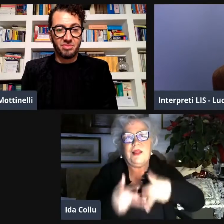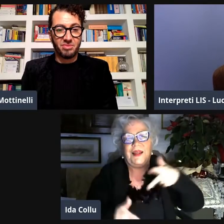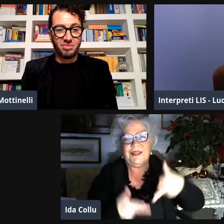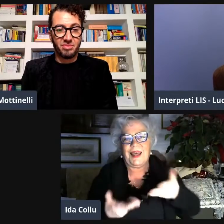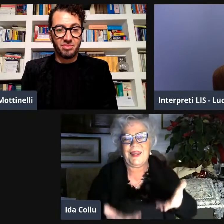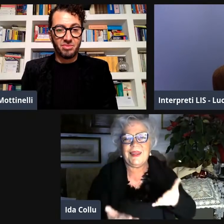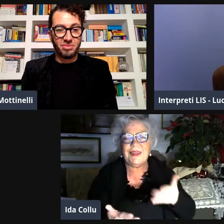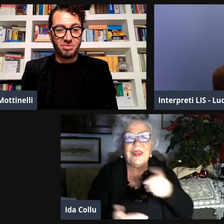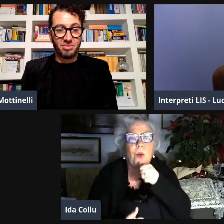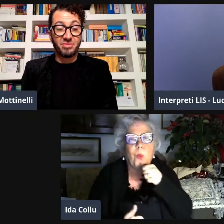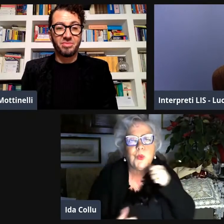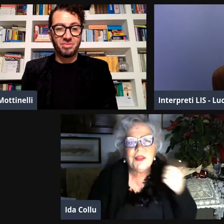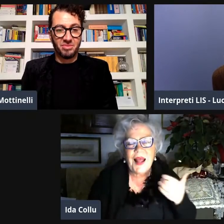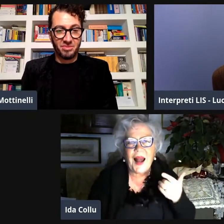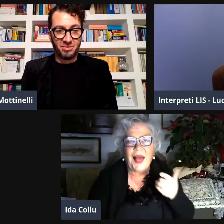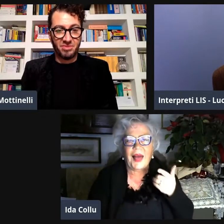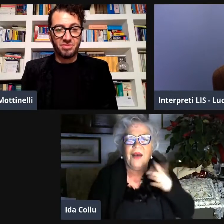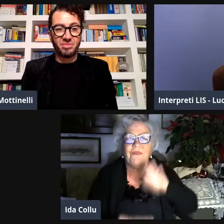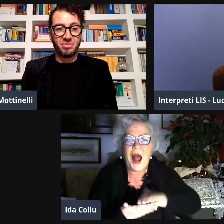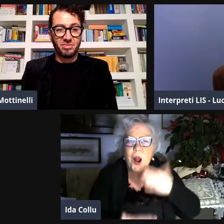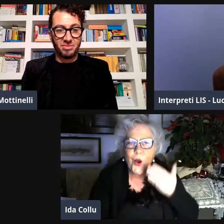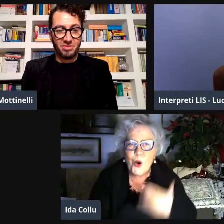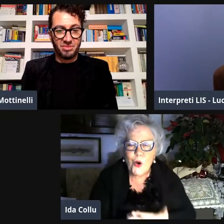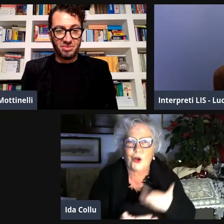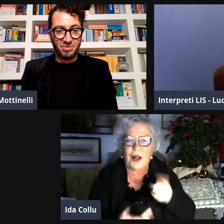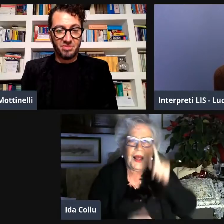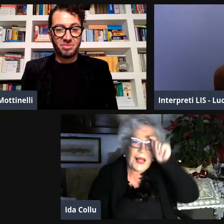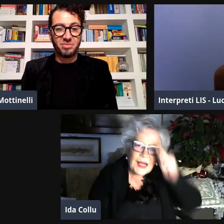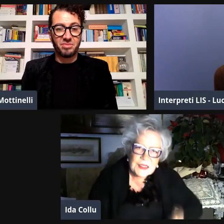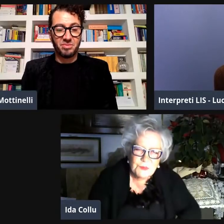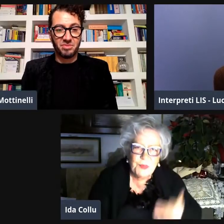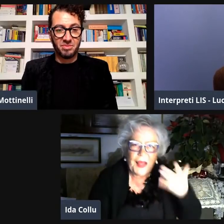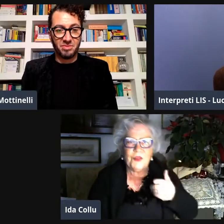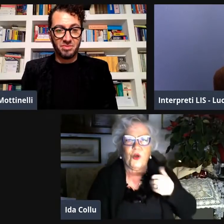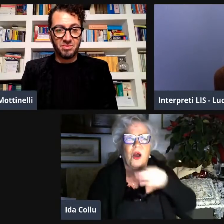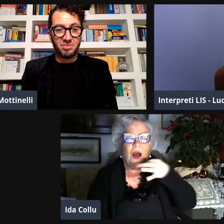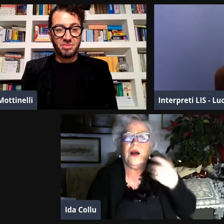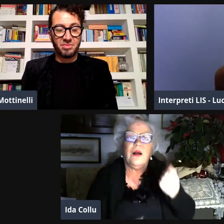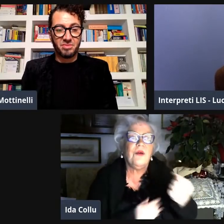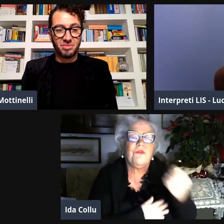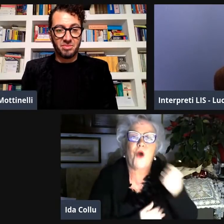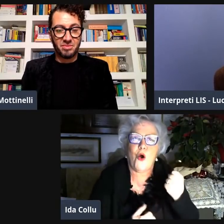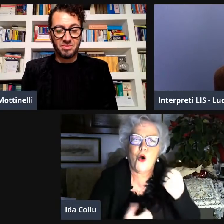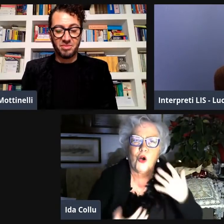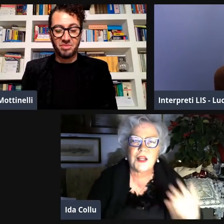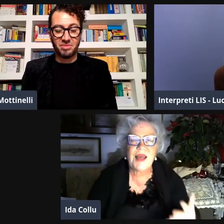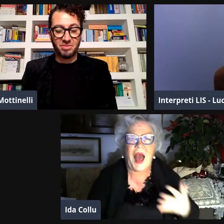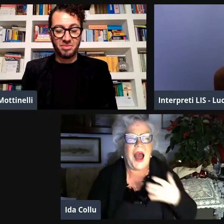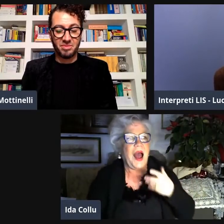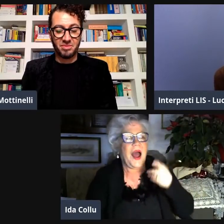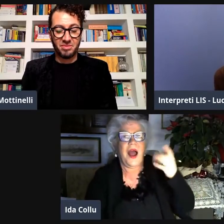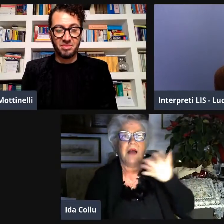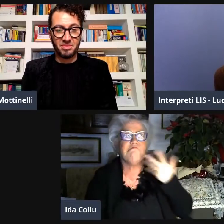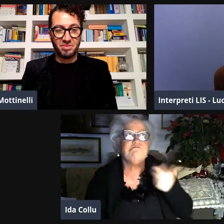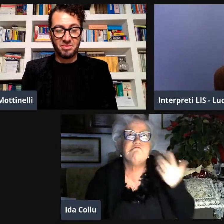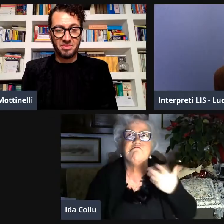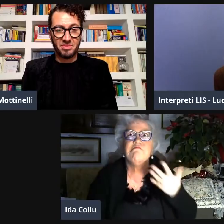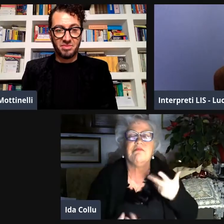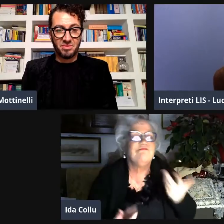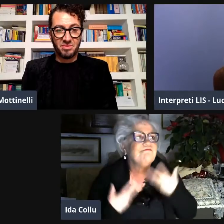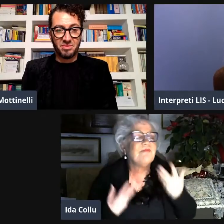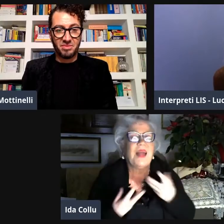e quindi per questo sono riuscita a capire come mai la lissa fosse valida avesse un valore andasse rispettata